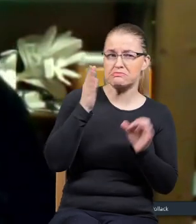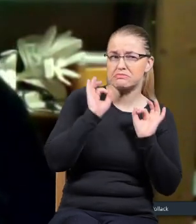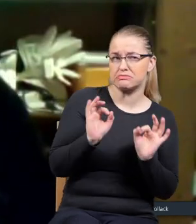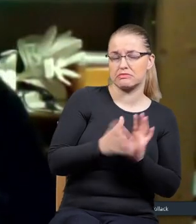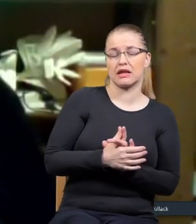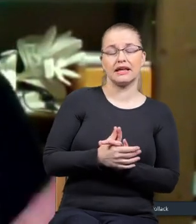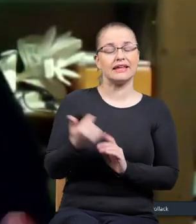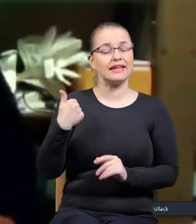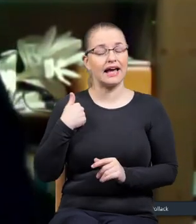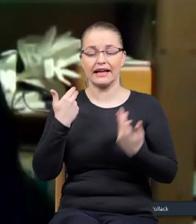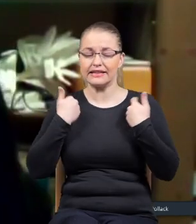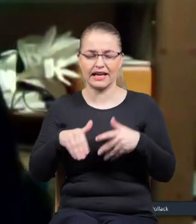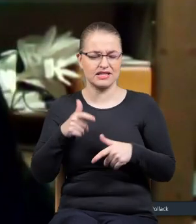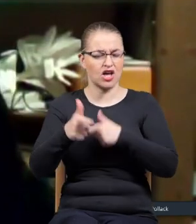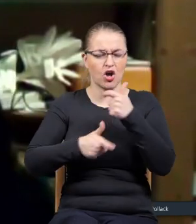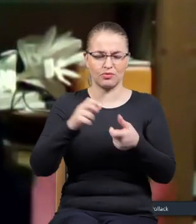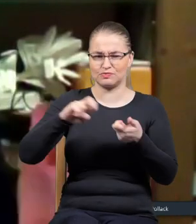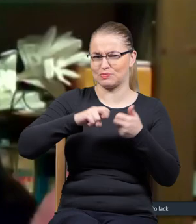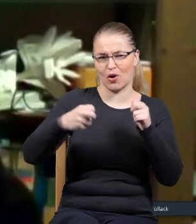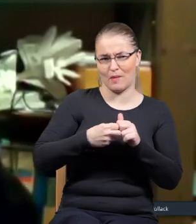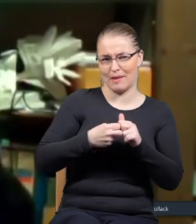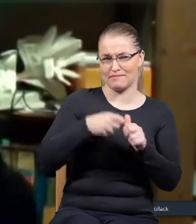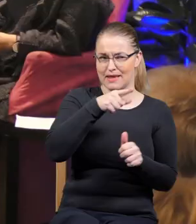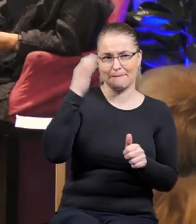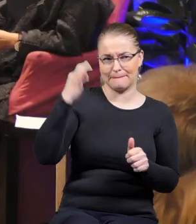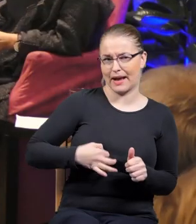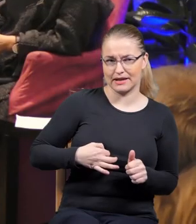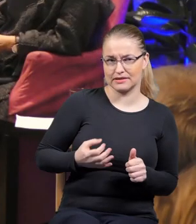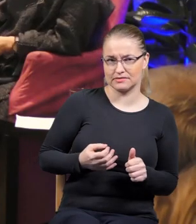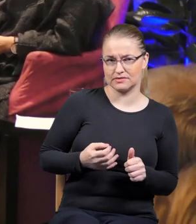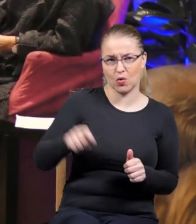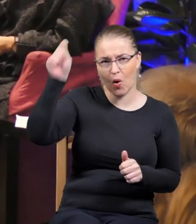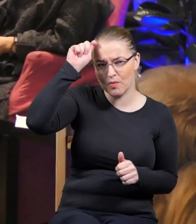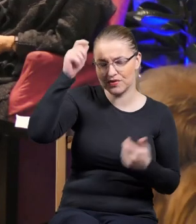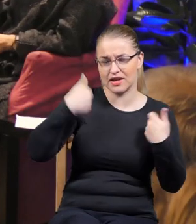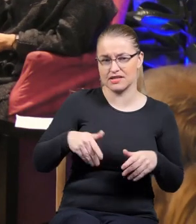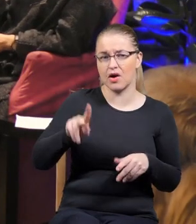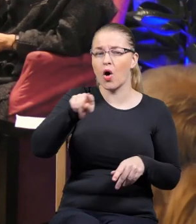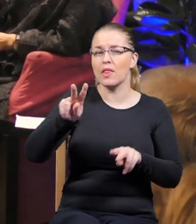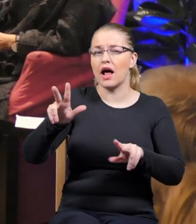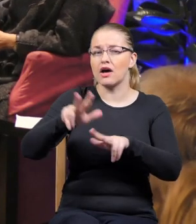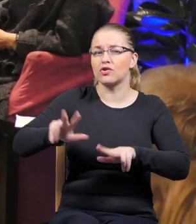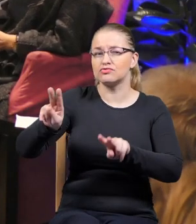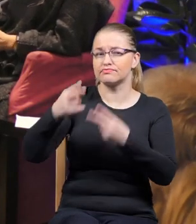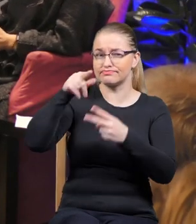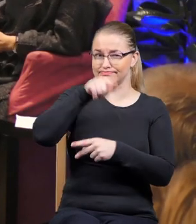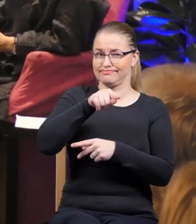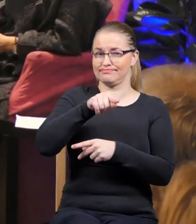chciałbym robić jakiegoś szumu, że ona pochodzi z tej rodziny, bo to nie jest jedyna. Masz teczki.